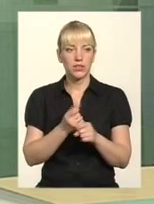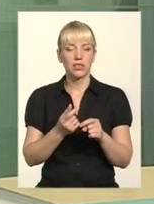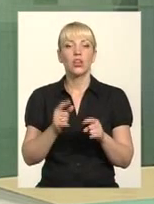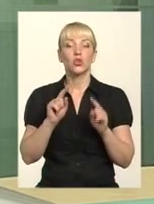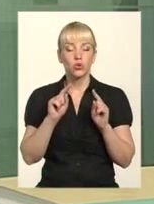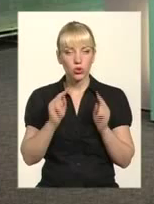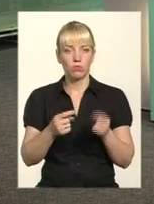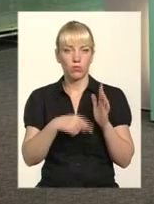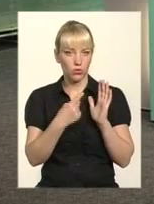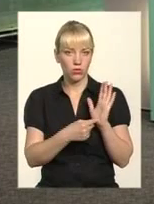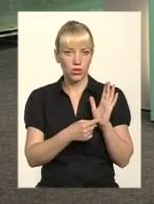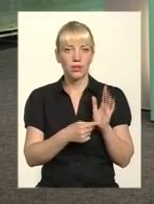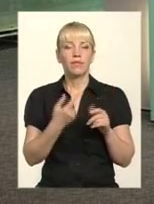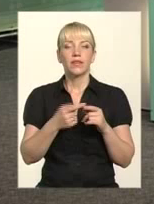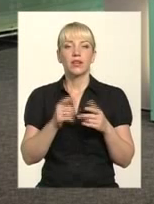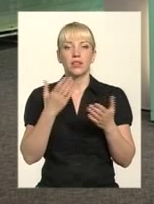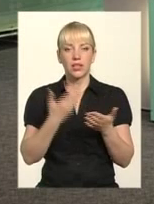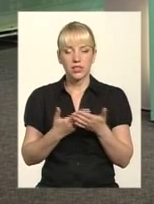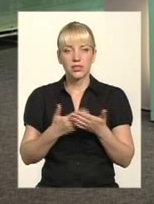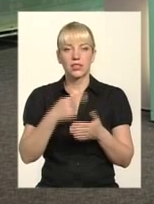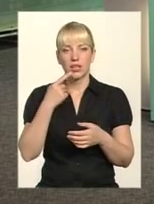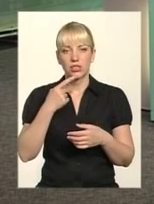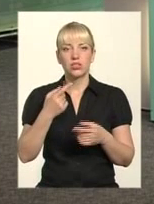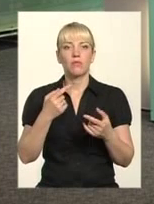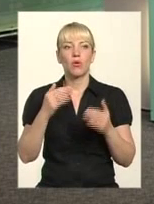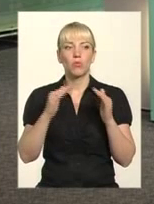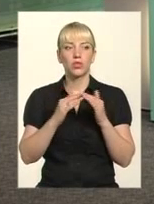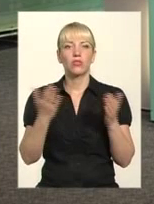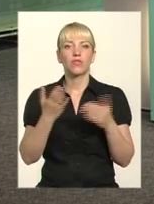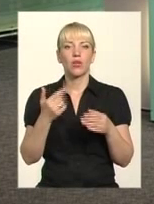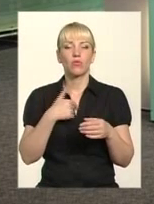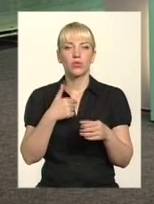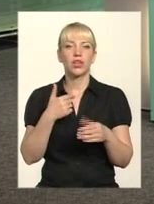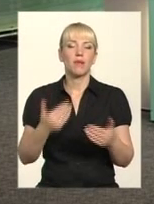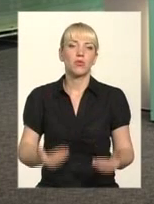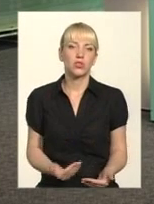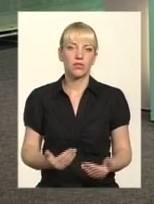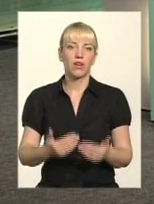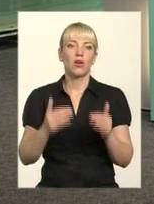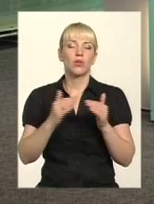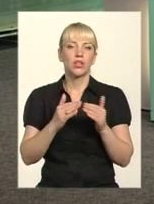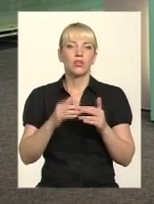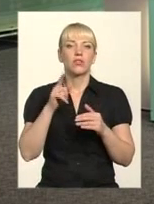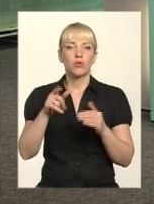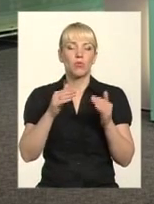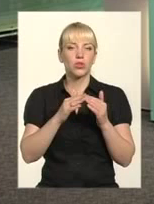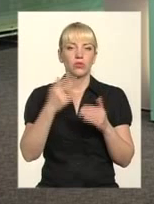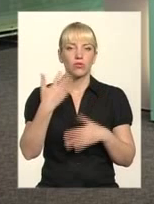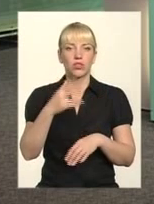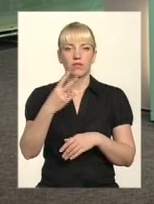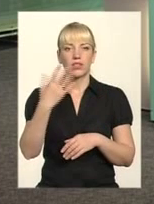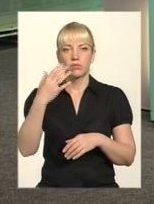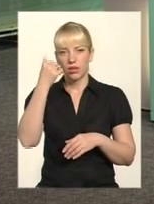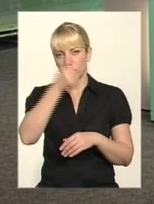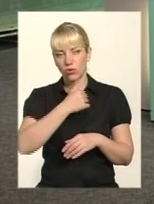Чому не робиться? Ну, скажімо, будинок, в якому мешкаю я, будинку більше 25 років, капітальний ремонт не